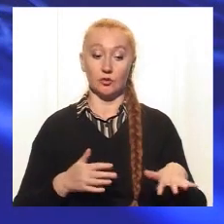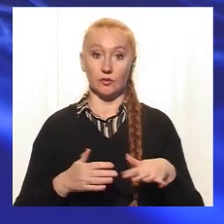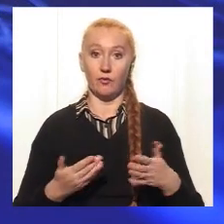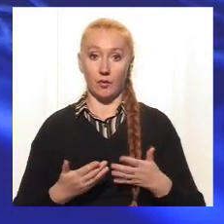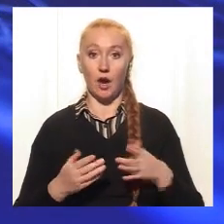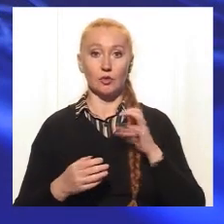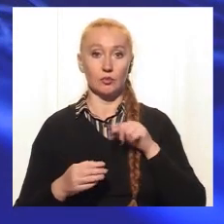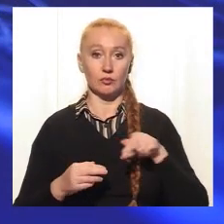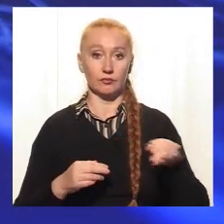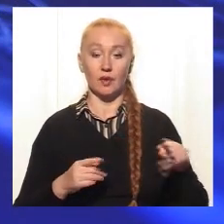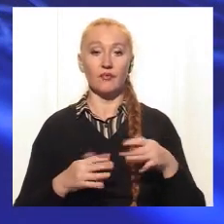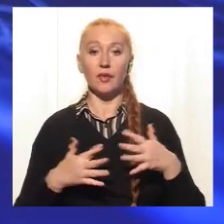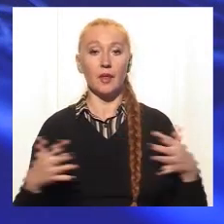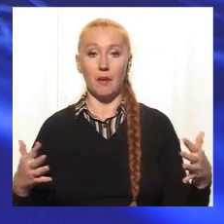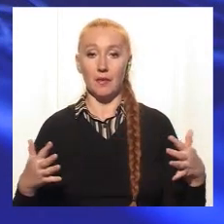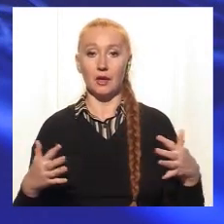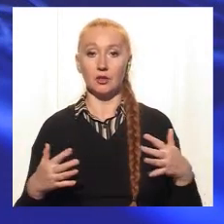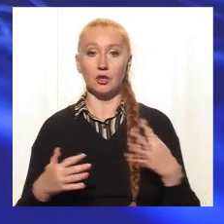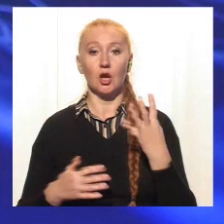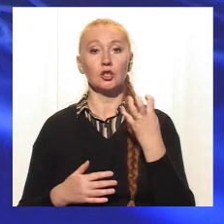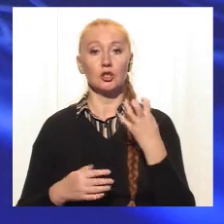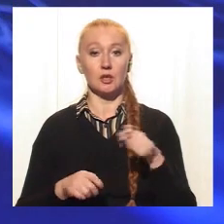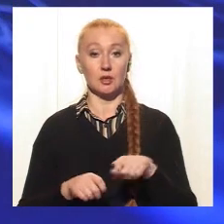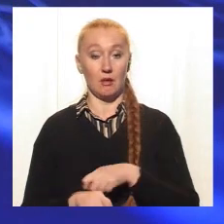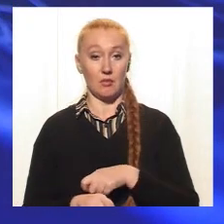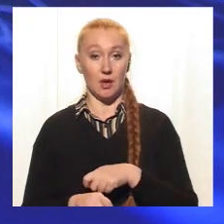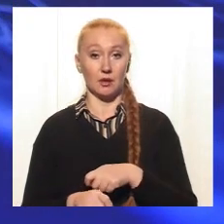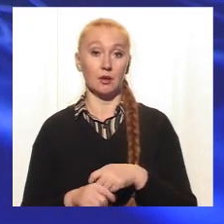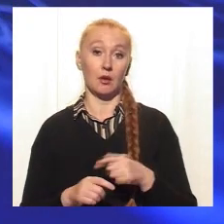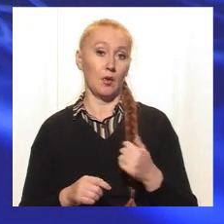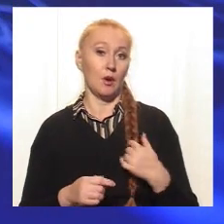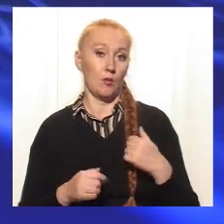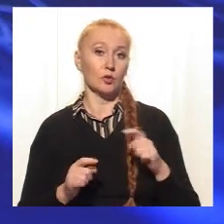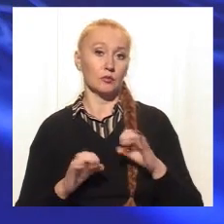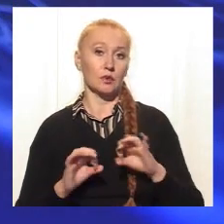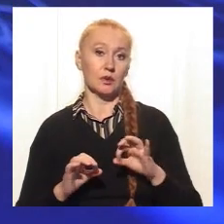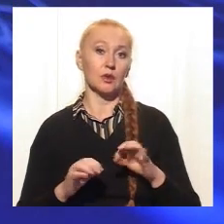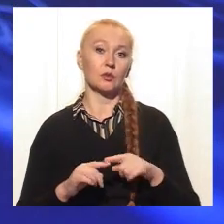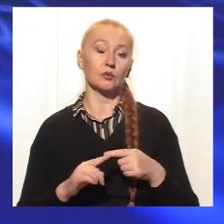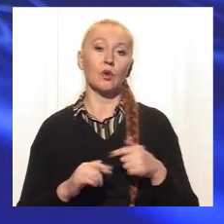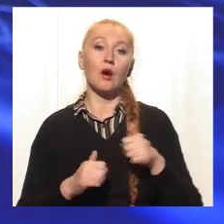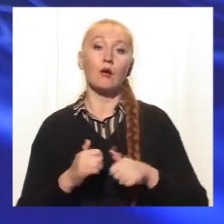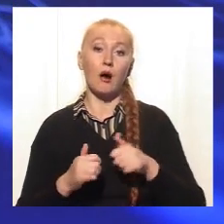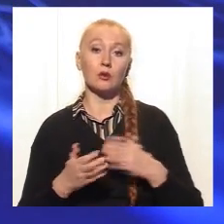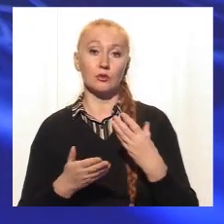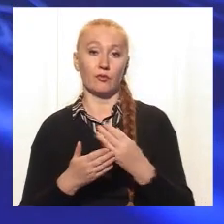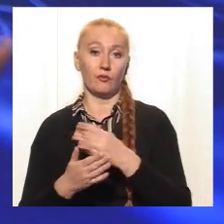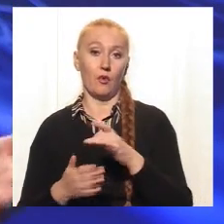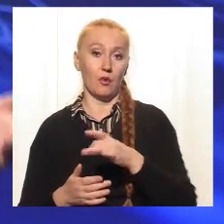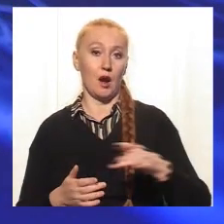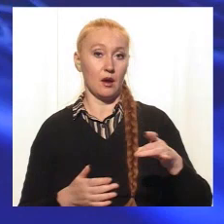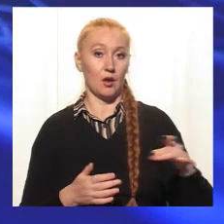людиною до майданчика не більше 400 метрів. І ми можемо говорити про те, що у кожному районі,